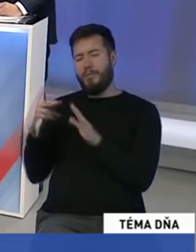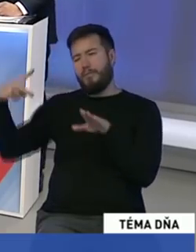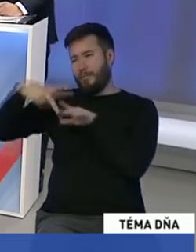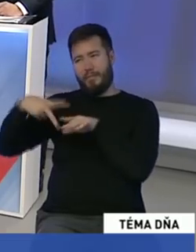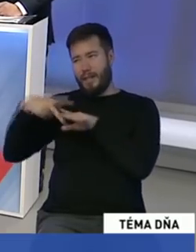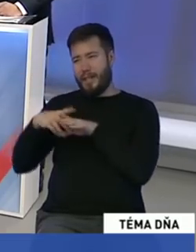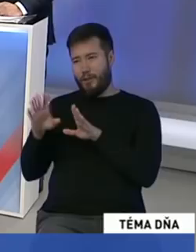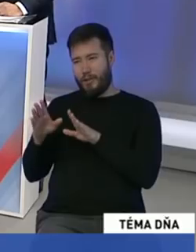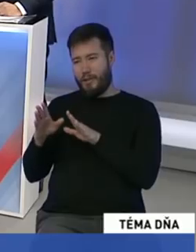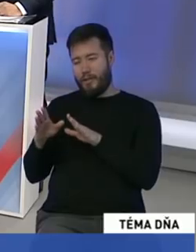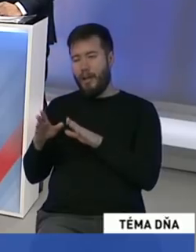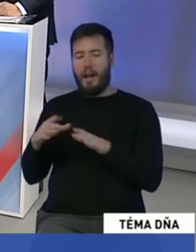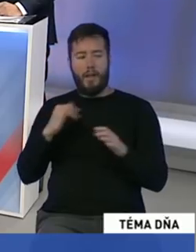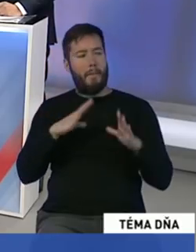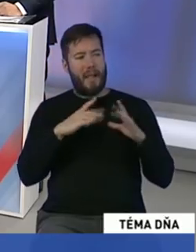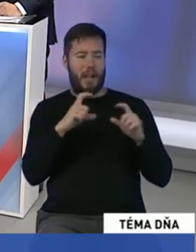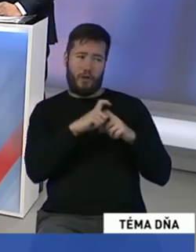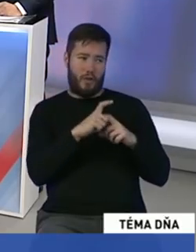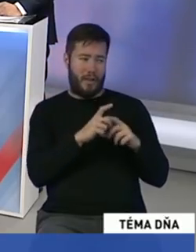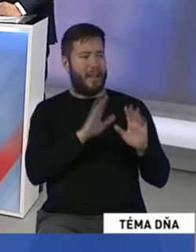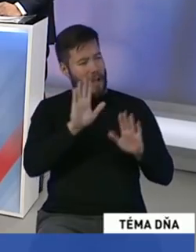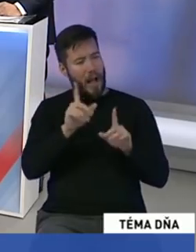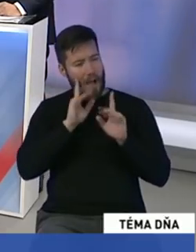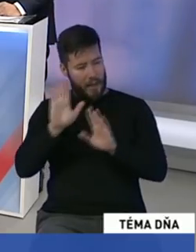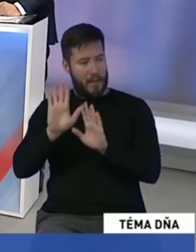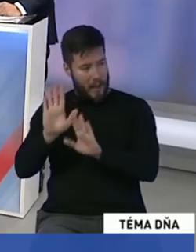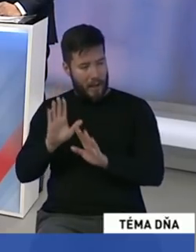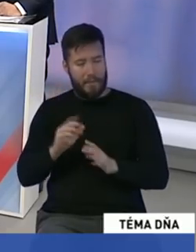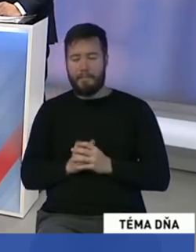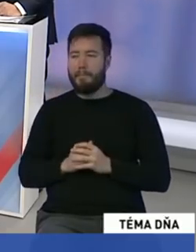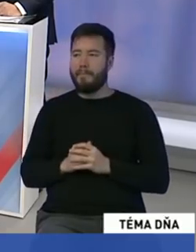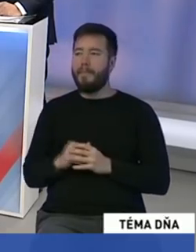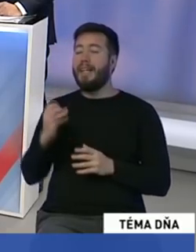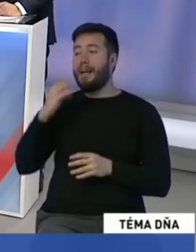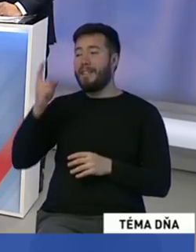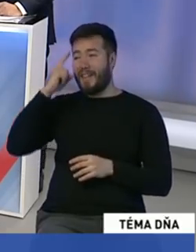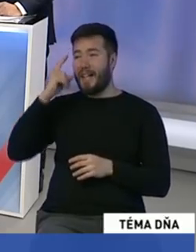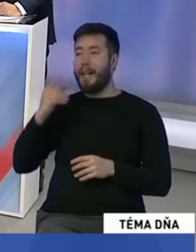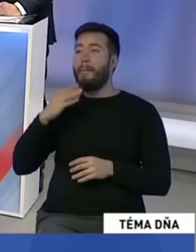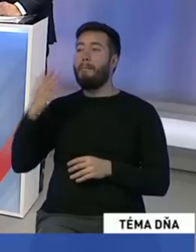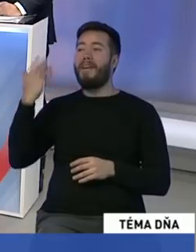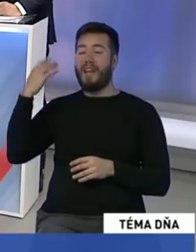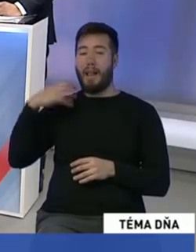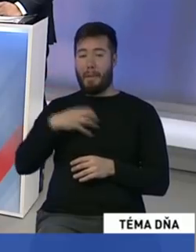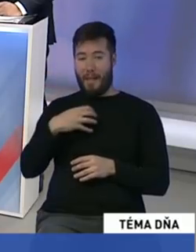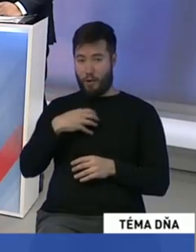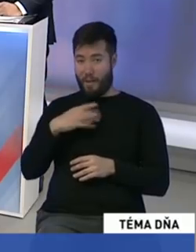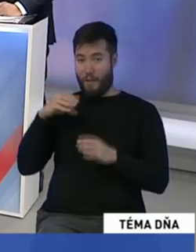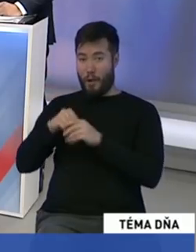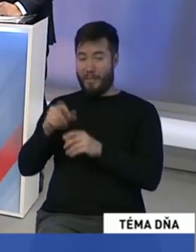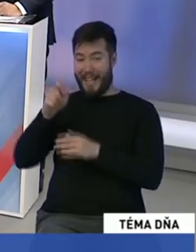Nechážte mi do rečí. Pán Neštov, nechajme pána Hatasa. Keby ste vedeli, tak po bývalom primátorovi, ktorý kandidoval za hovšiu stranu,